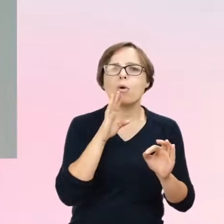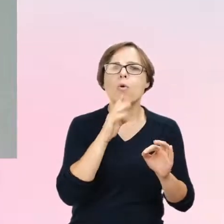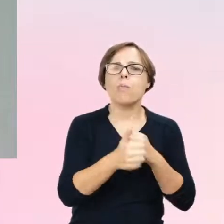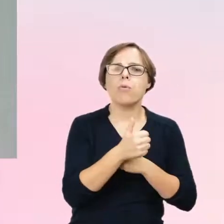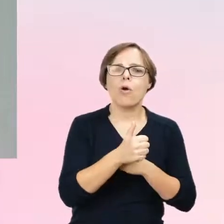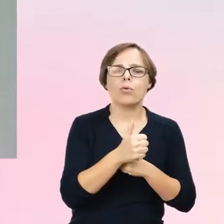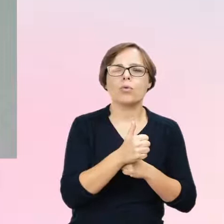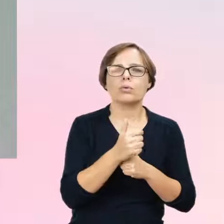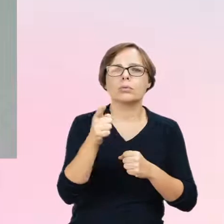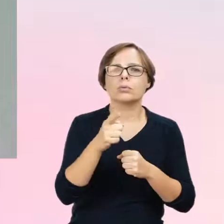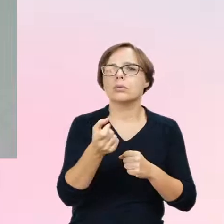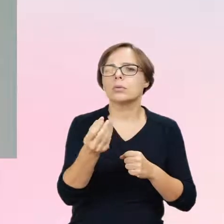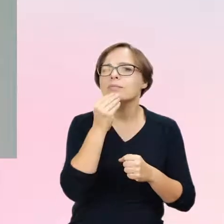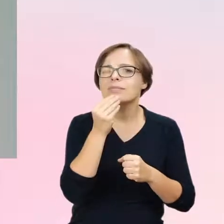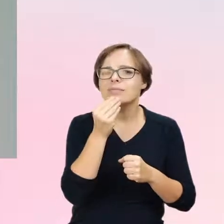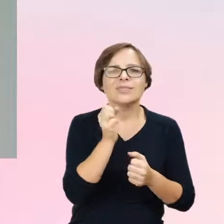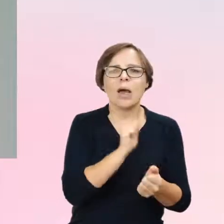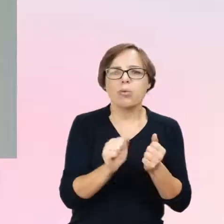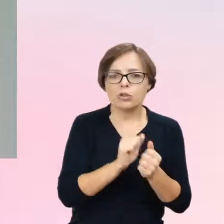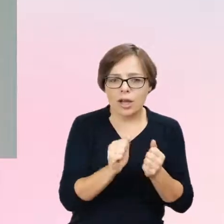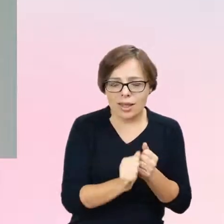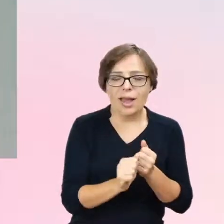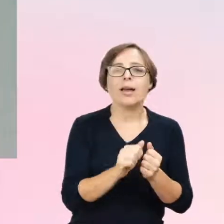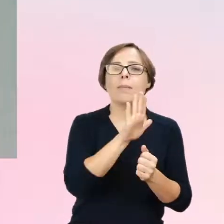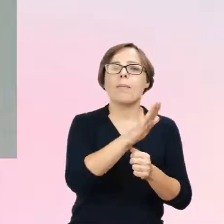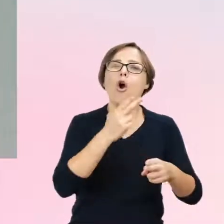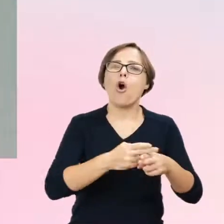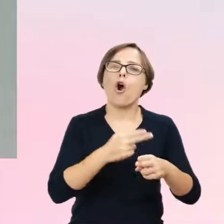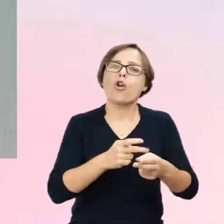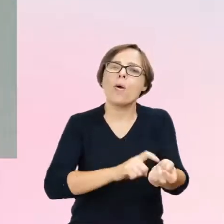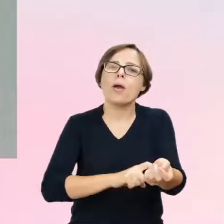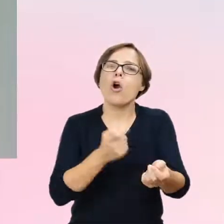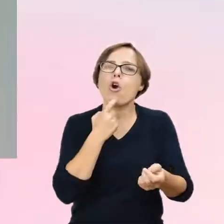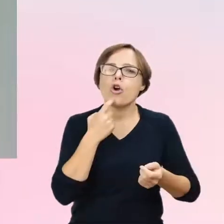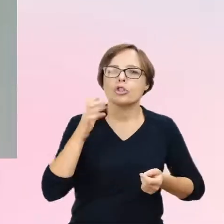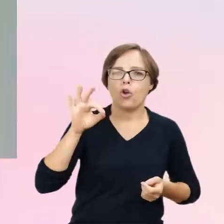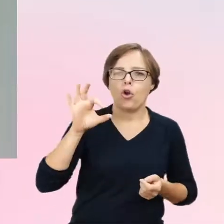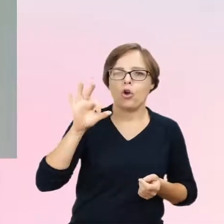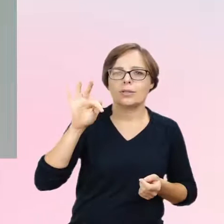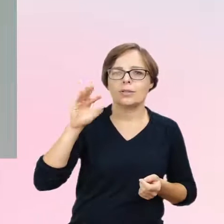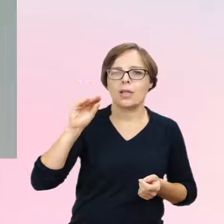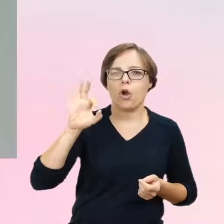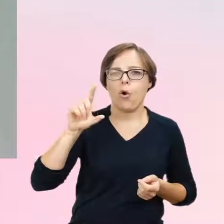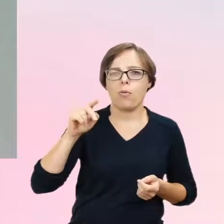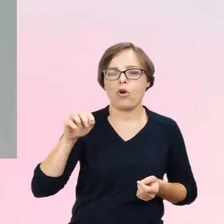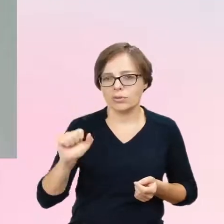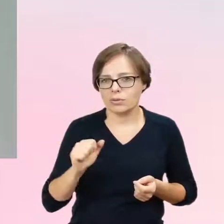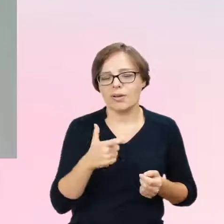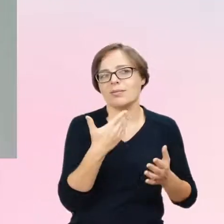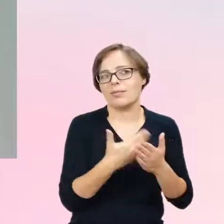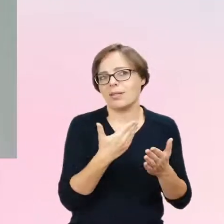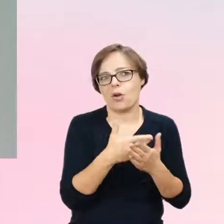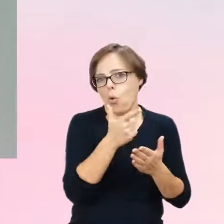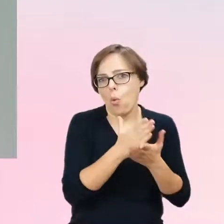osteoporozy, która wynikała z zaburzeń odżywiania. Więc w przypadku takiego jakby nasilenia współwystępujących